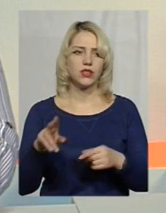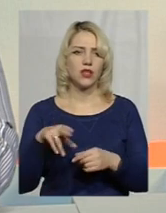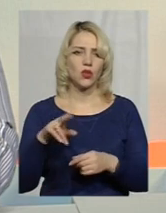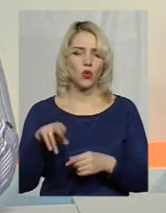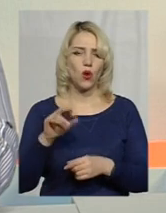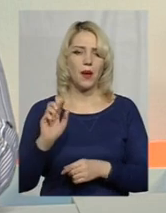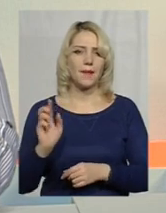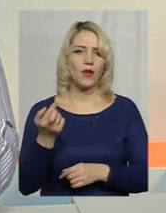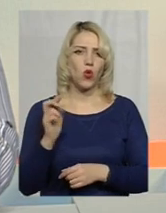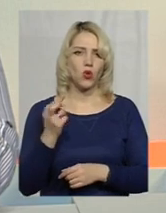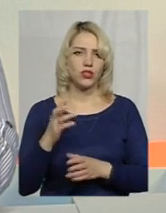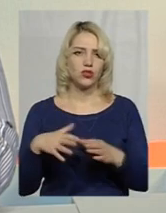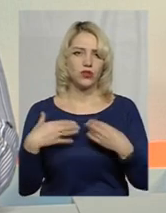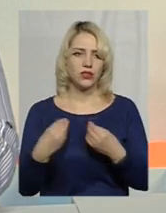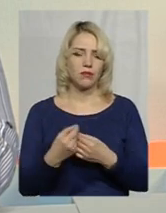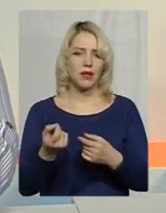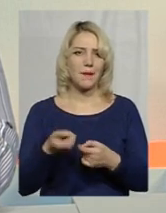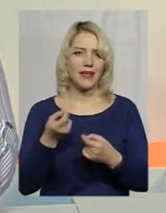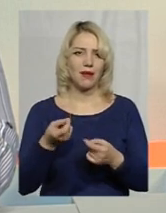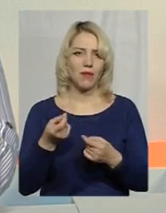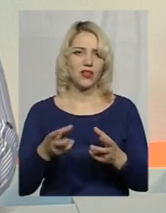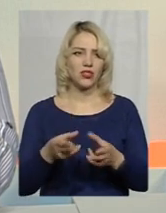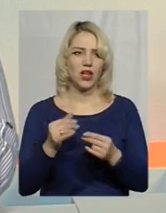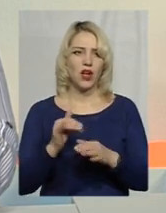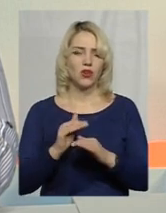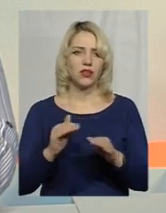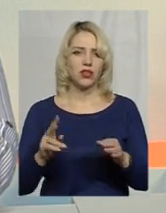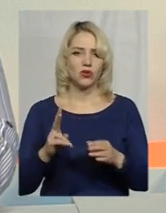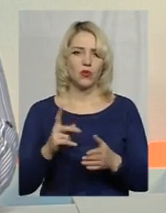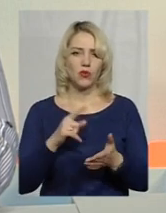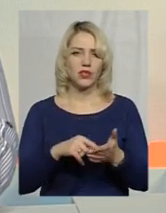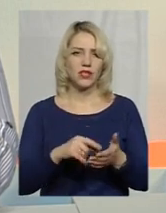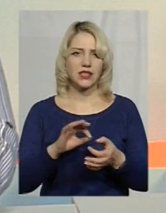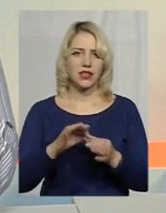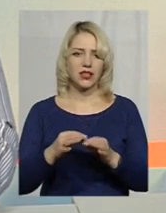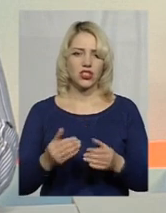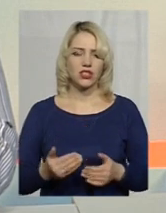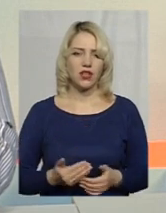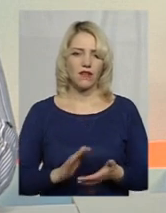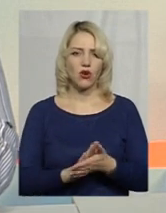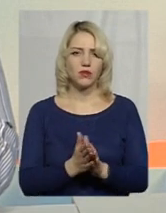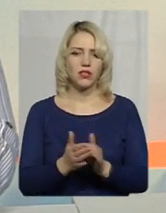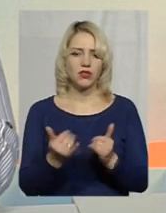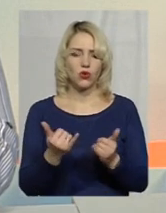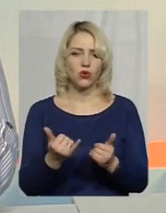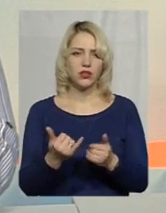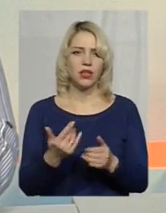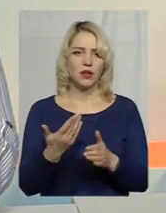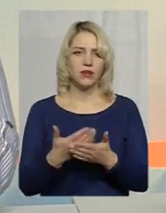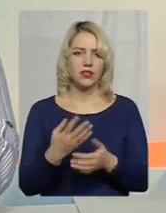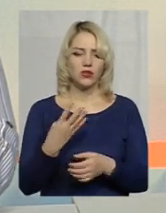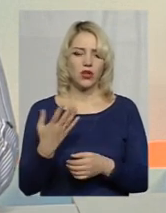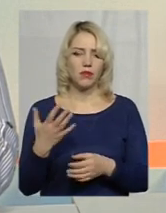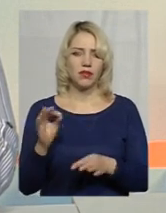шанс. А от щодо дітей, які опинили в складних життєвих обставинах, і на сьогодні близько 45%